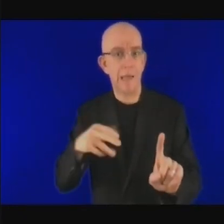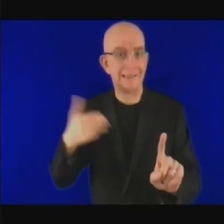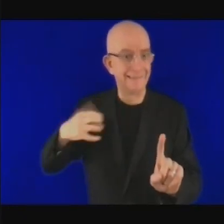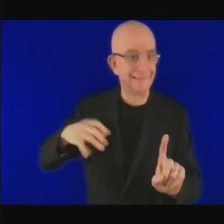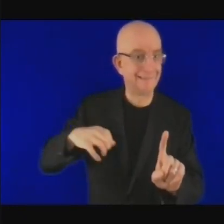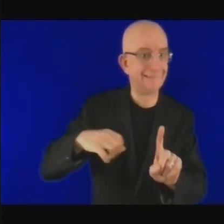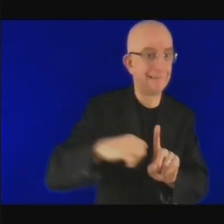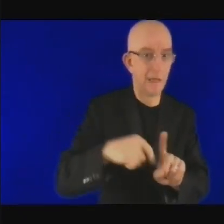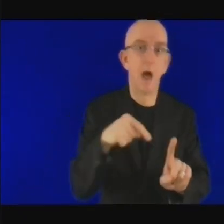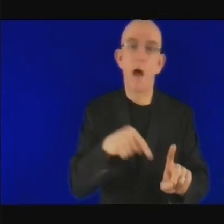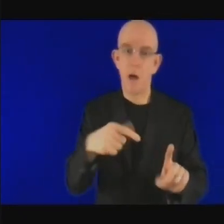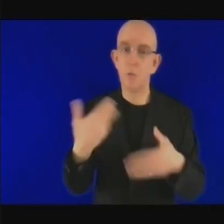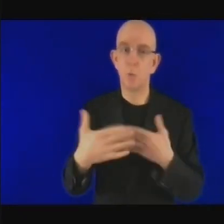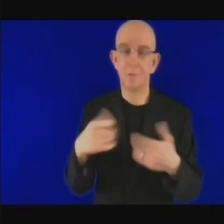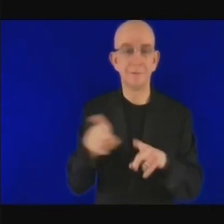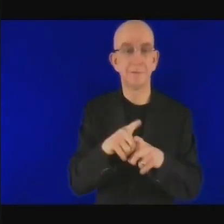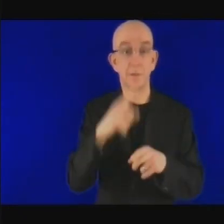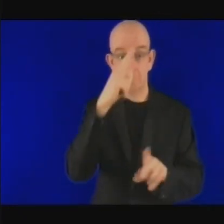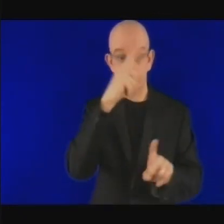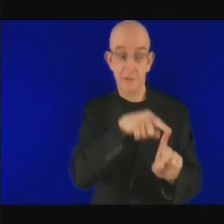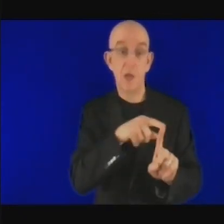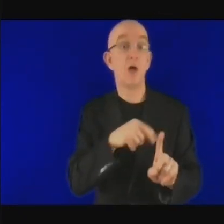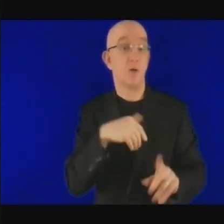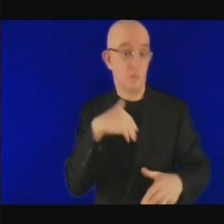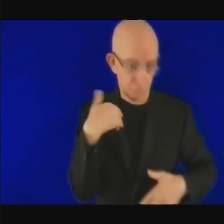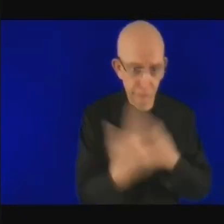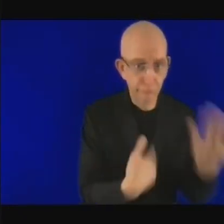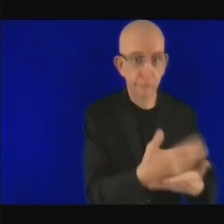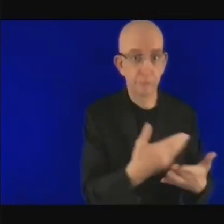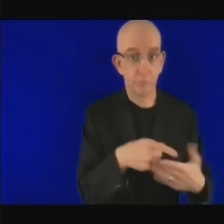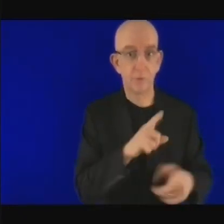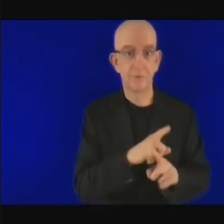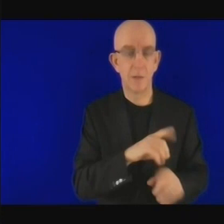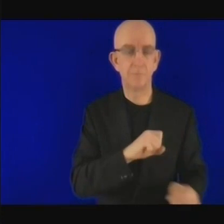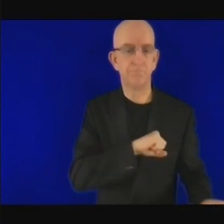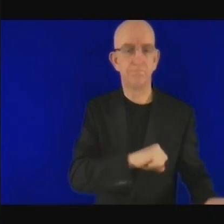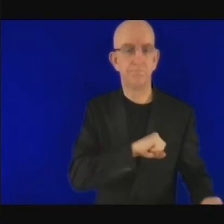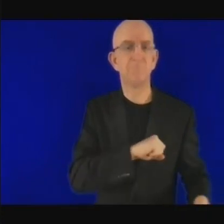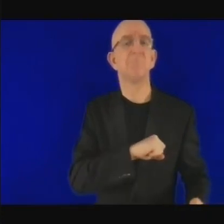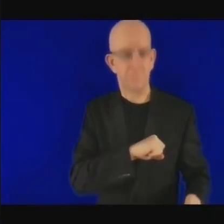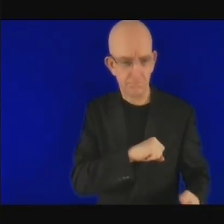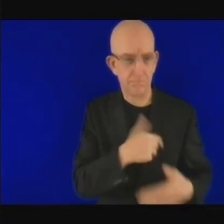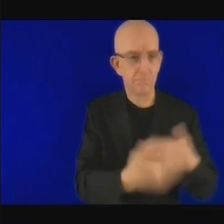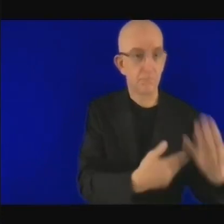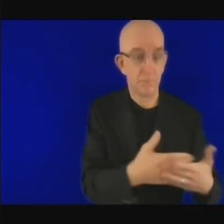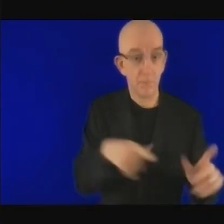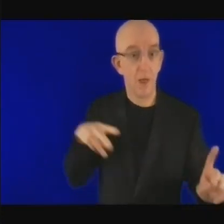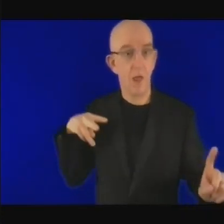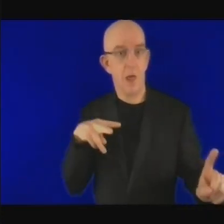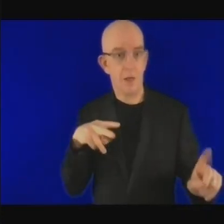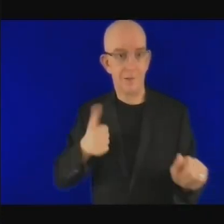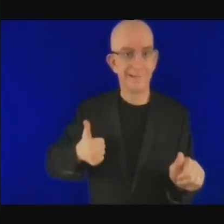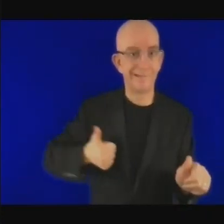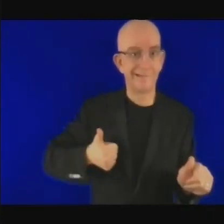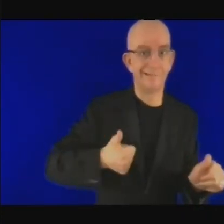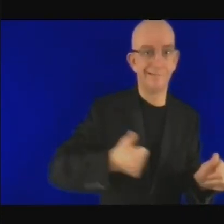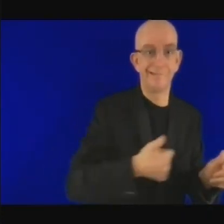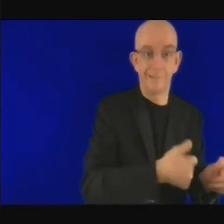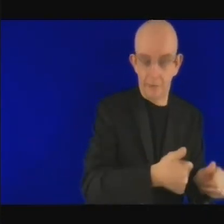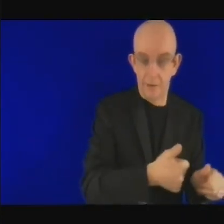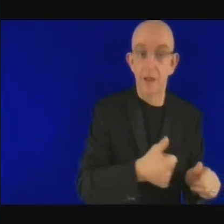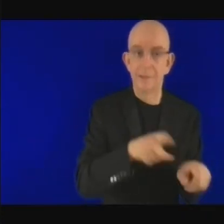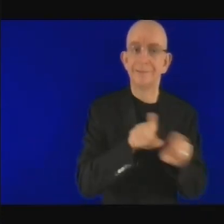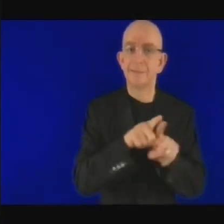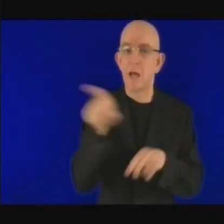et on a parlé de ce facteur de risque je crois comprendre que sous l'angle de l'examen de ces